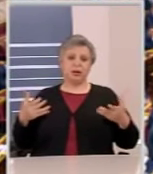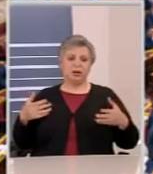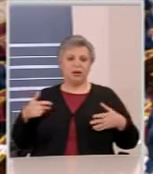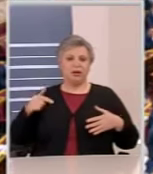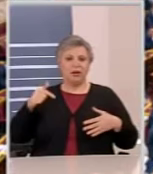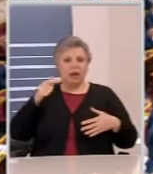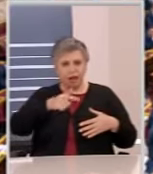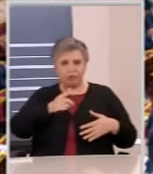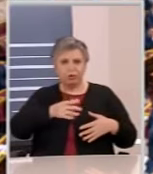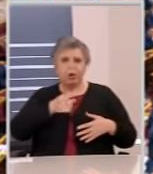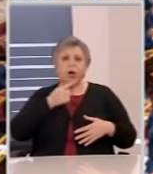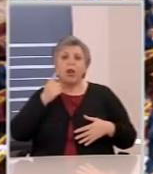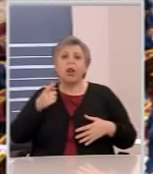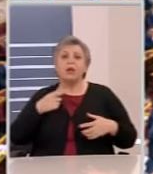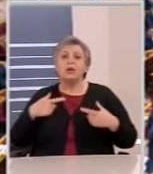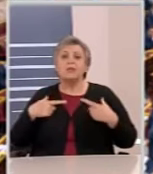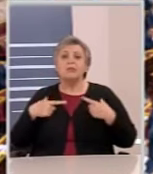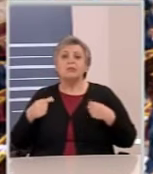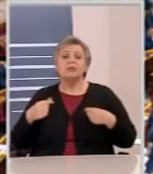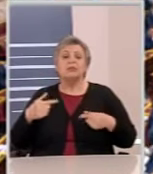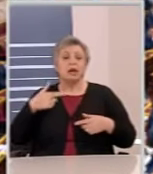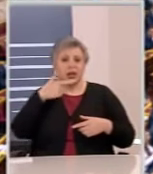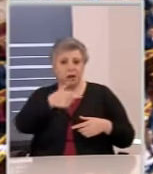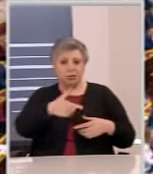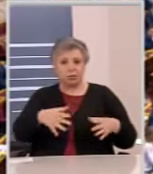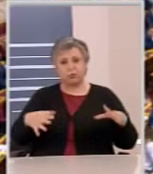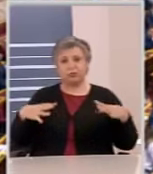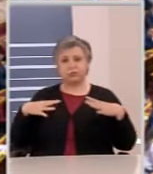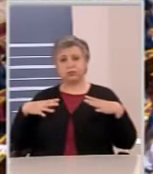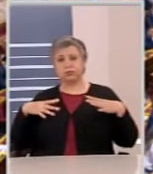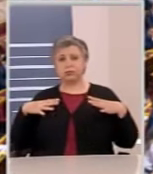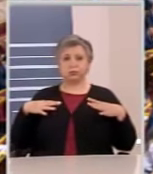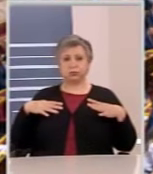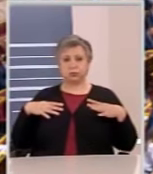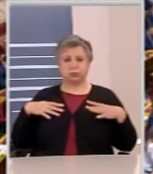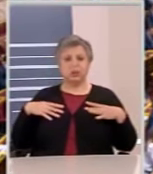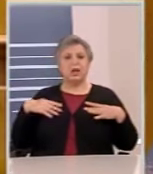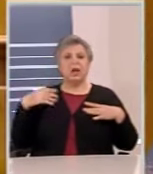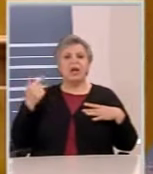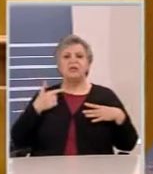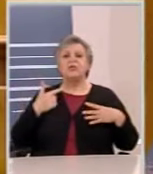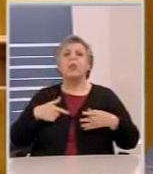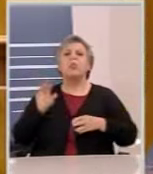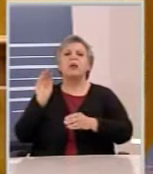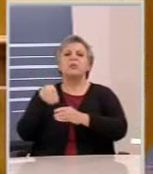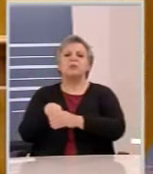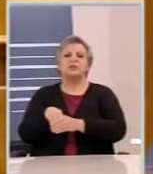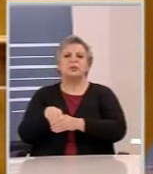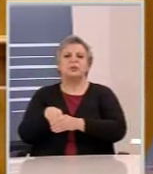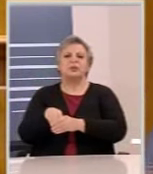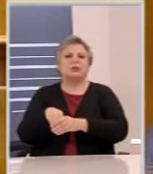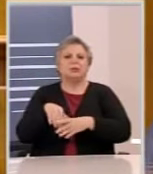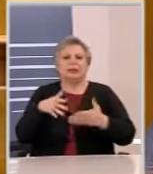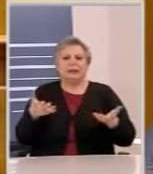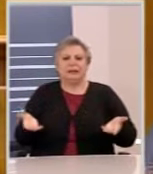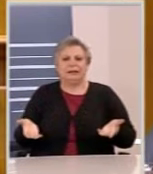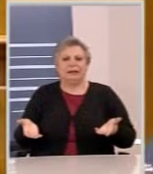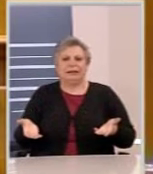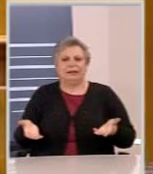δημοσιογράφους. Έτσι λένε ότι είναι τζάμπα μάγκιά, εκ το ασφαλούς να λες δεν τα ψηφίζω. Αλλά να το δεχτώ, ακόμα και αυτό.